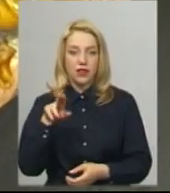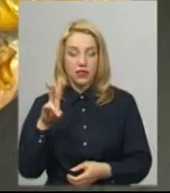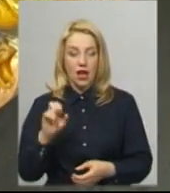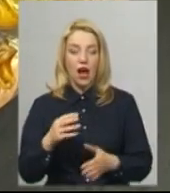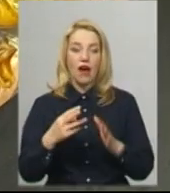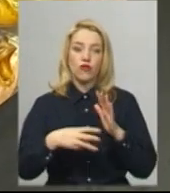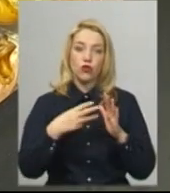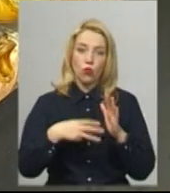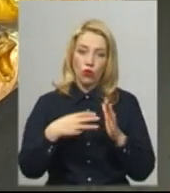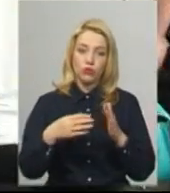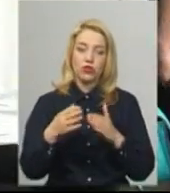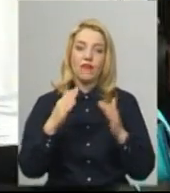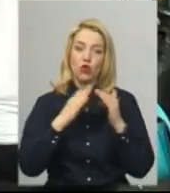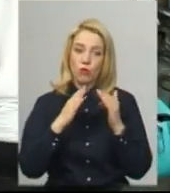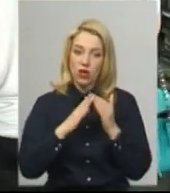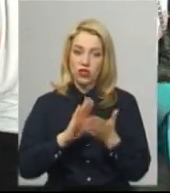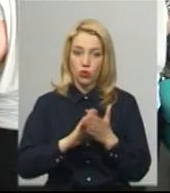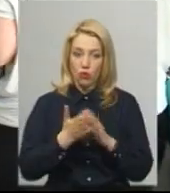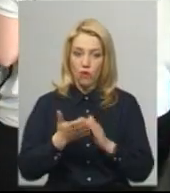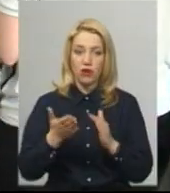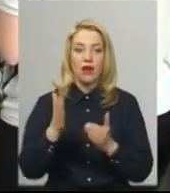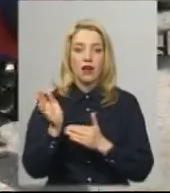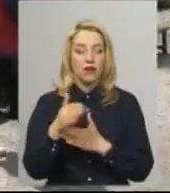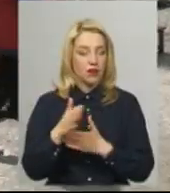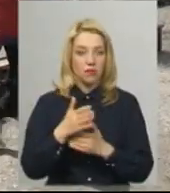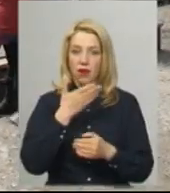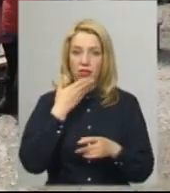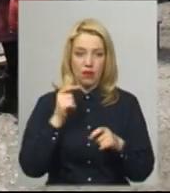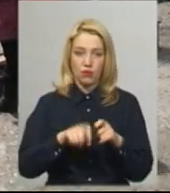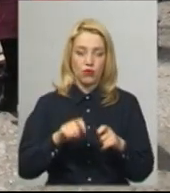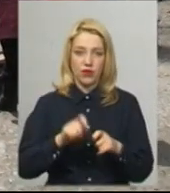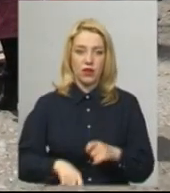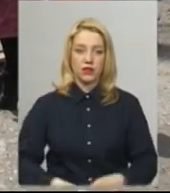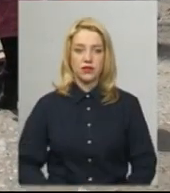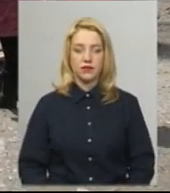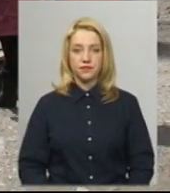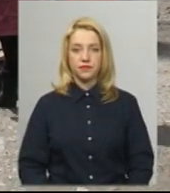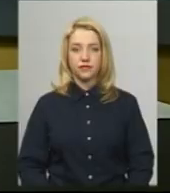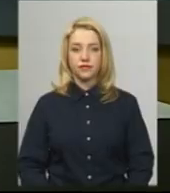риба не перевіряється. Леся Боровець, Дам'ян Цегольник. Новини на Суспільному. Хмельниччина.